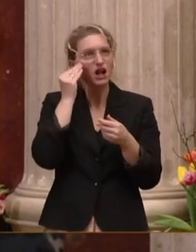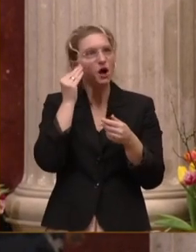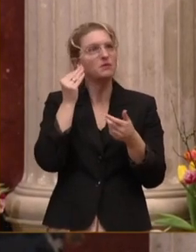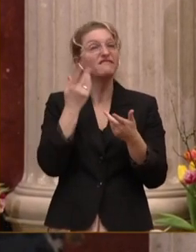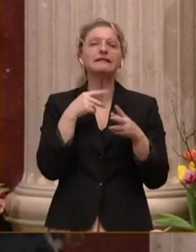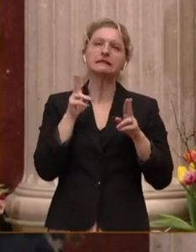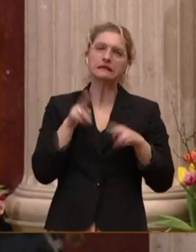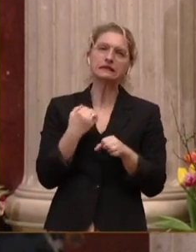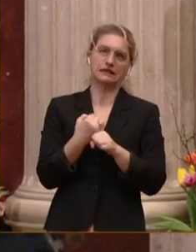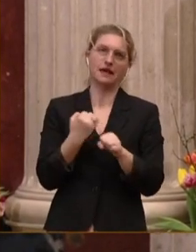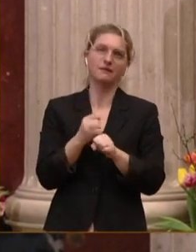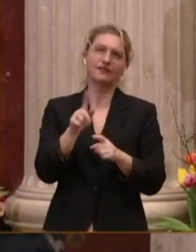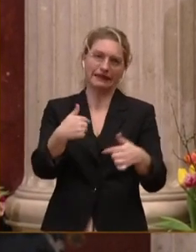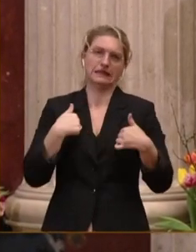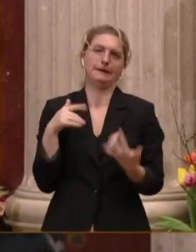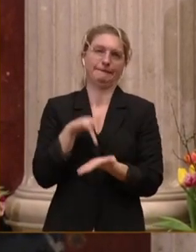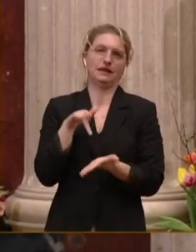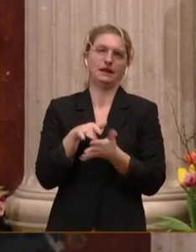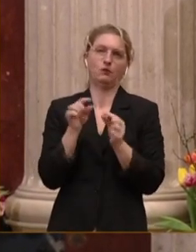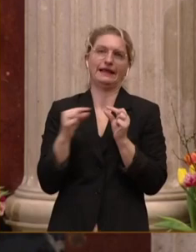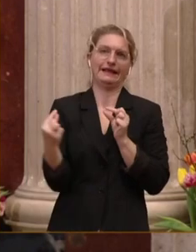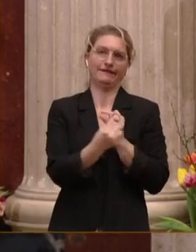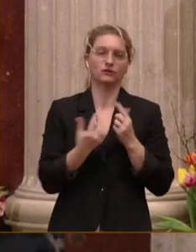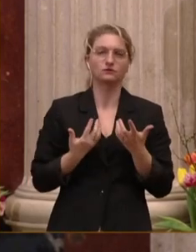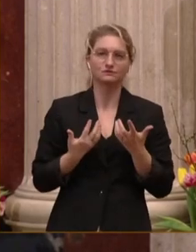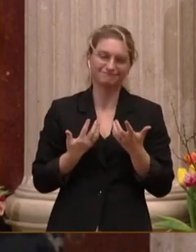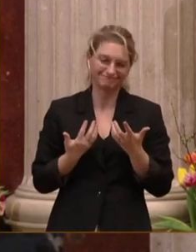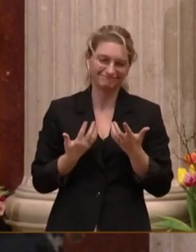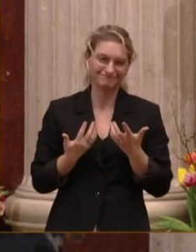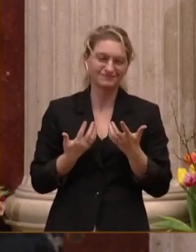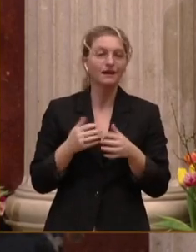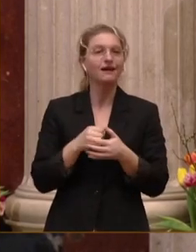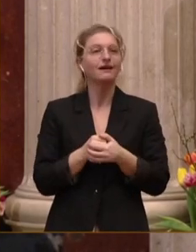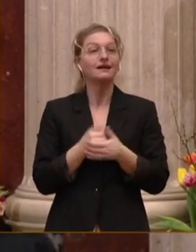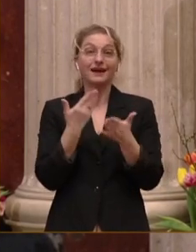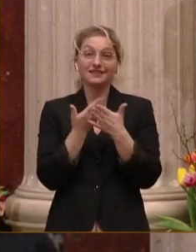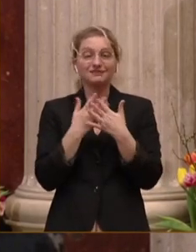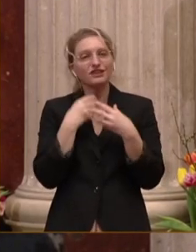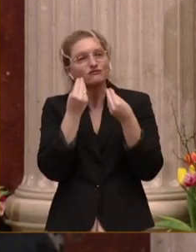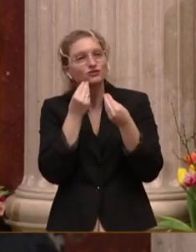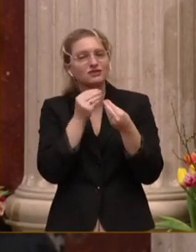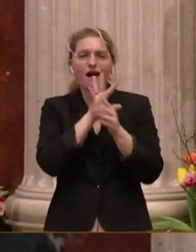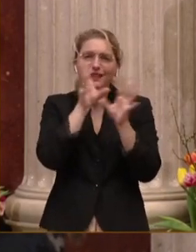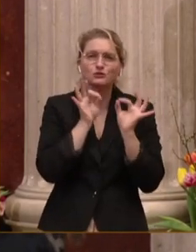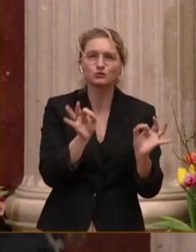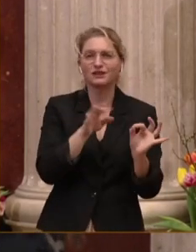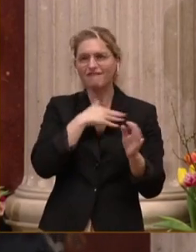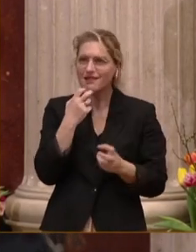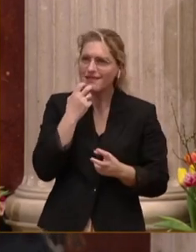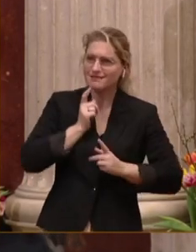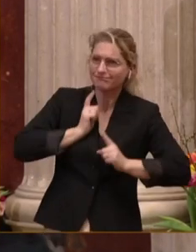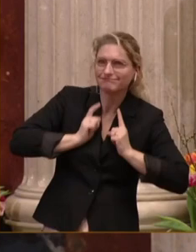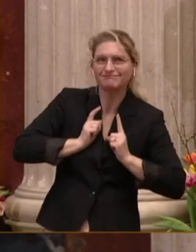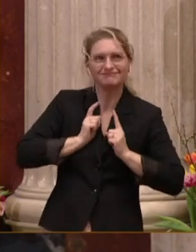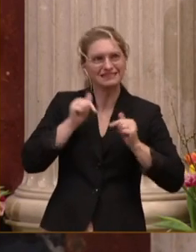zugegangen. In diesem Sinne, meine Damen und Herren, darf ich Ihnen alles Gute wünschen, viel Energie in diesem renovierten Haus und ich freue mich